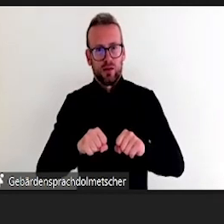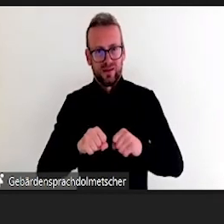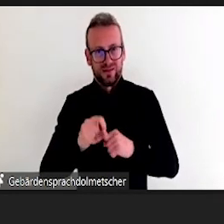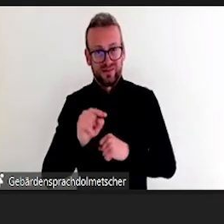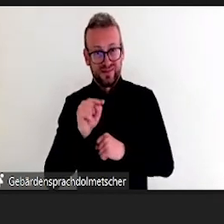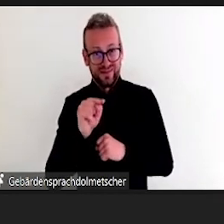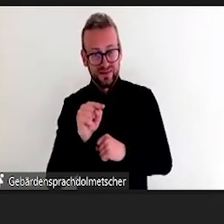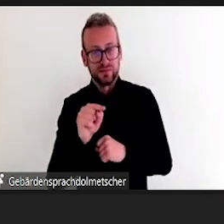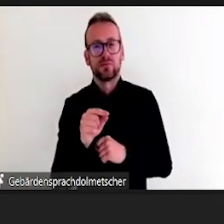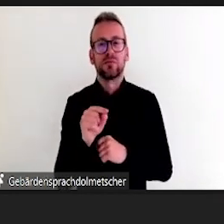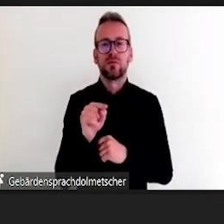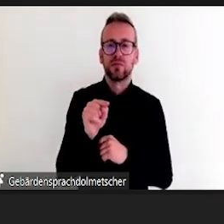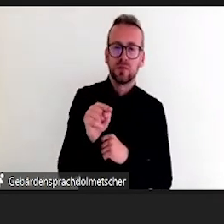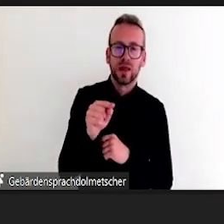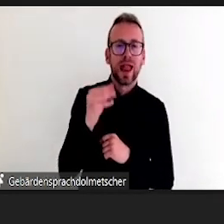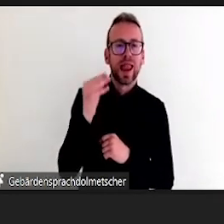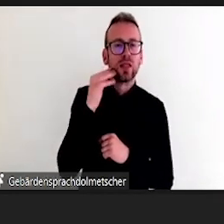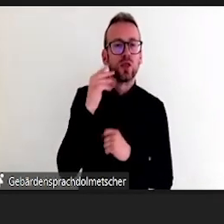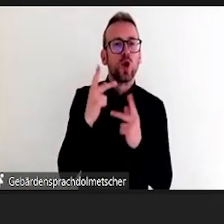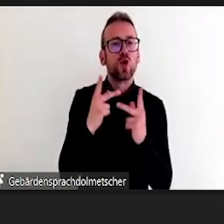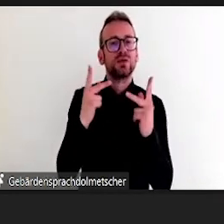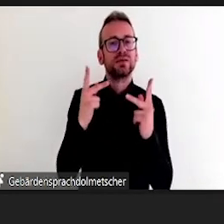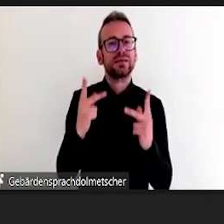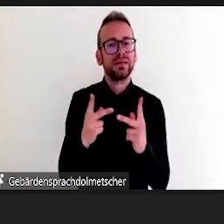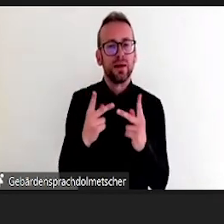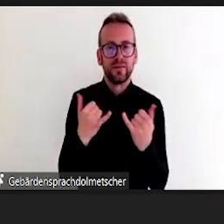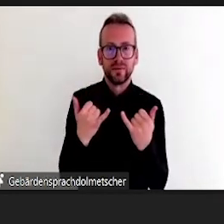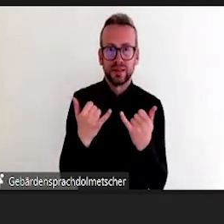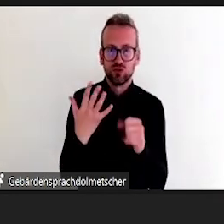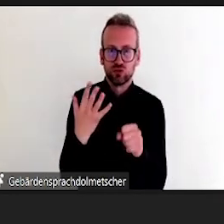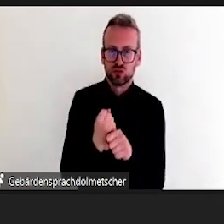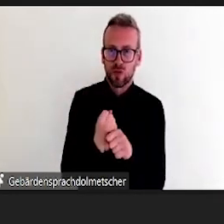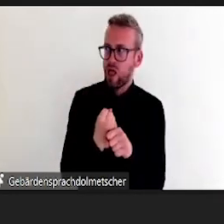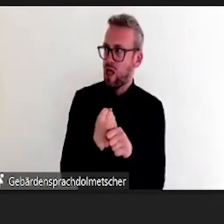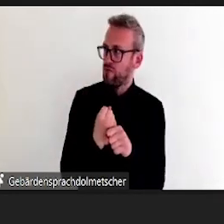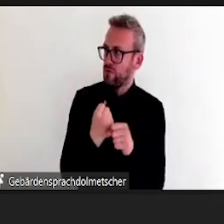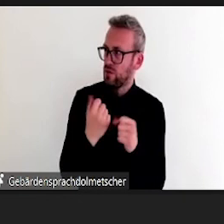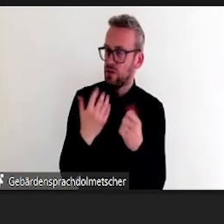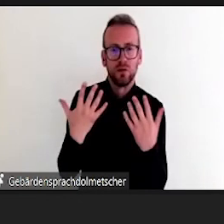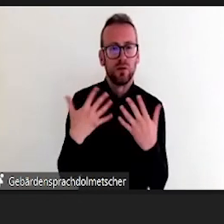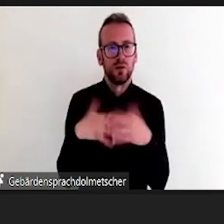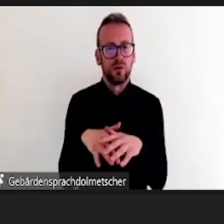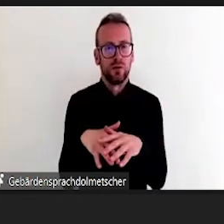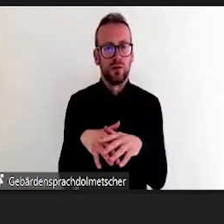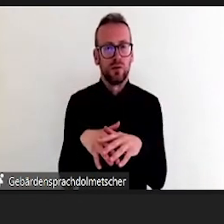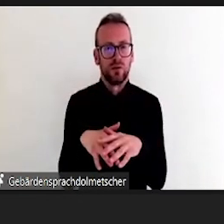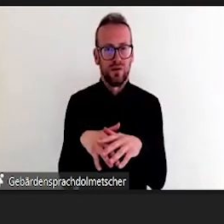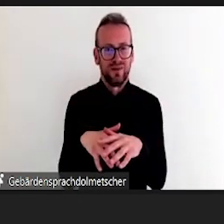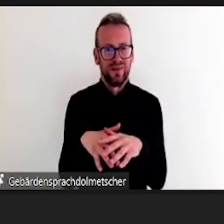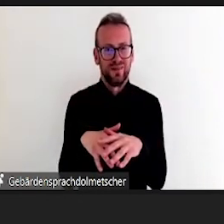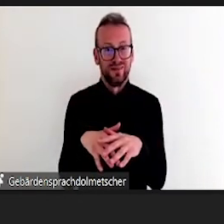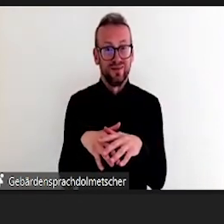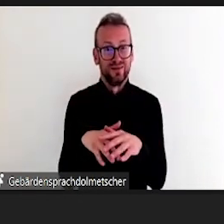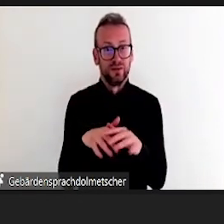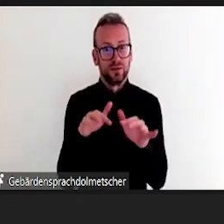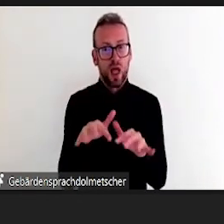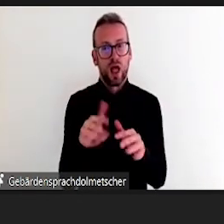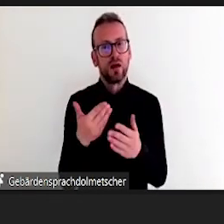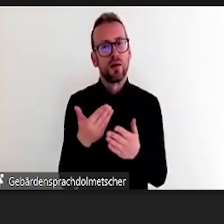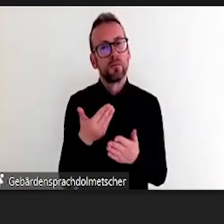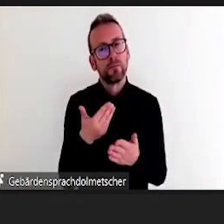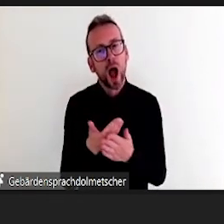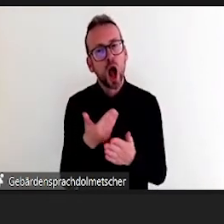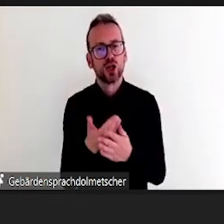in diesem Vortrag den Book Creator auch ein bisschen kennengelernt. Das heißt, mit dem Book Creator kann man so multimediale PDFs